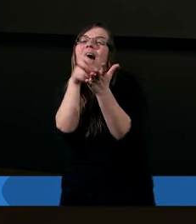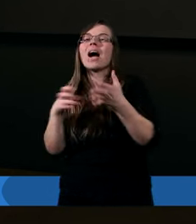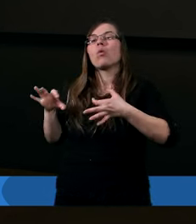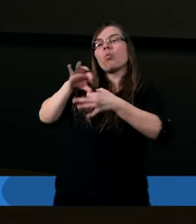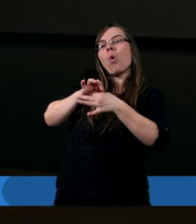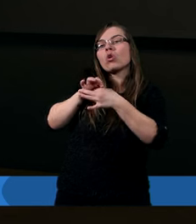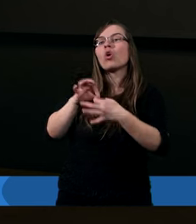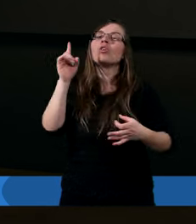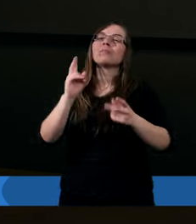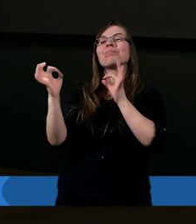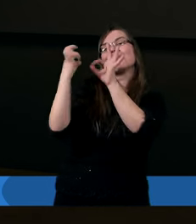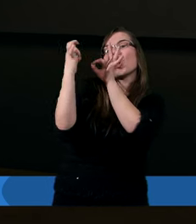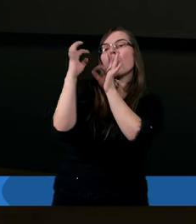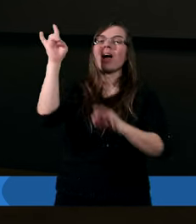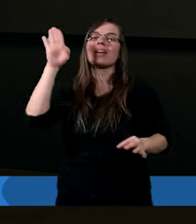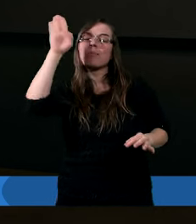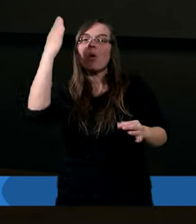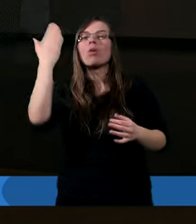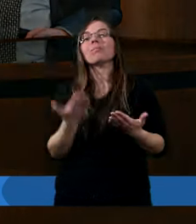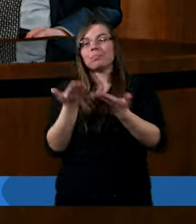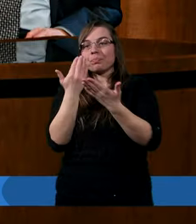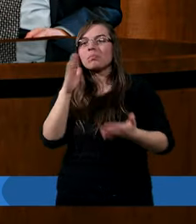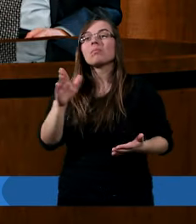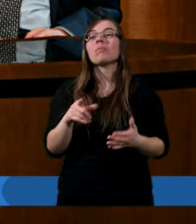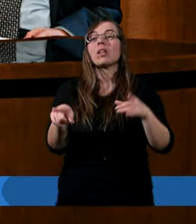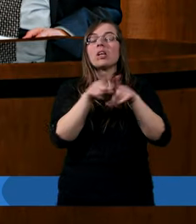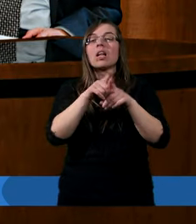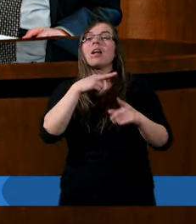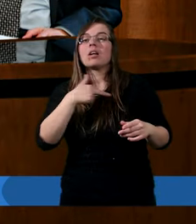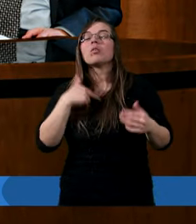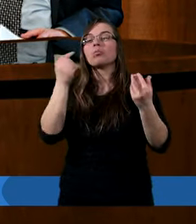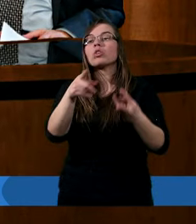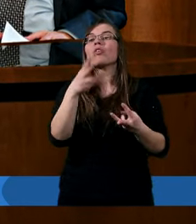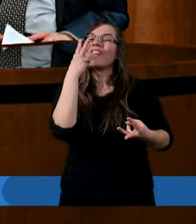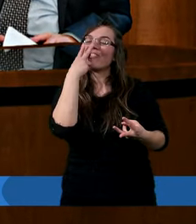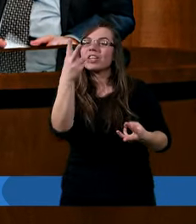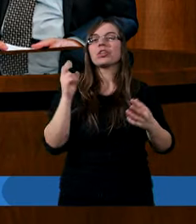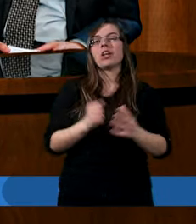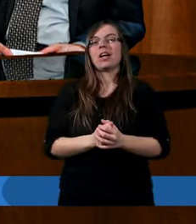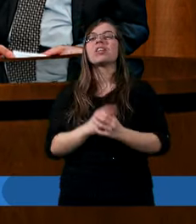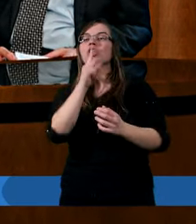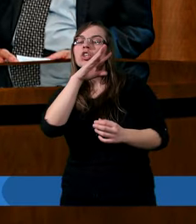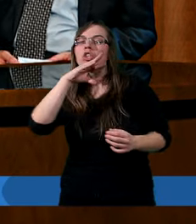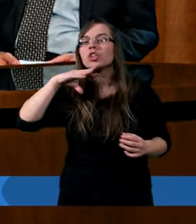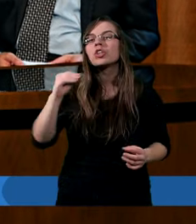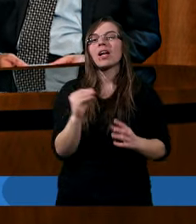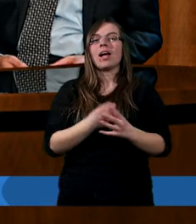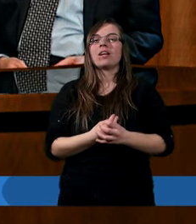relacji z Bogiem. Proszę bardzo. To w samej genezie możemy widzieć, że